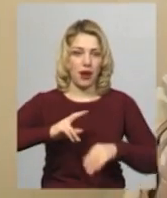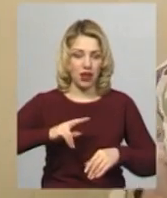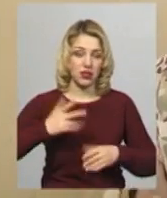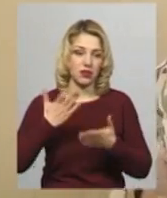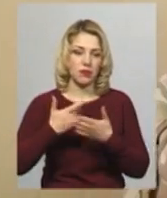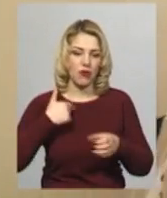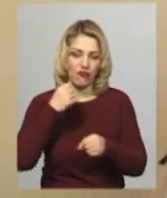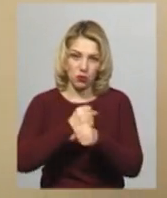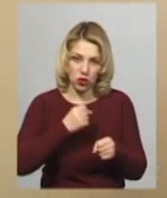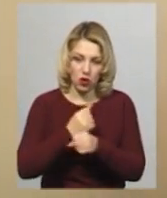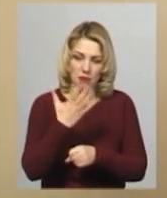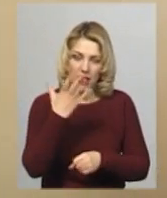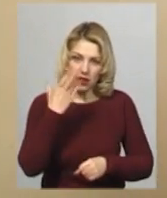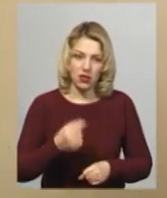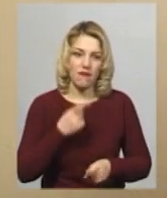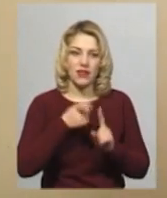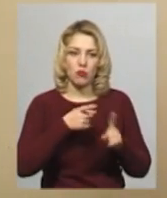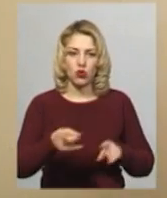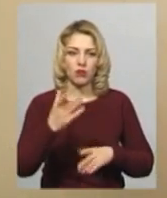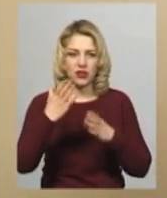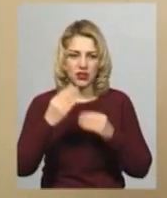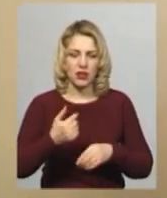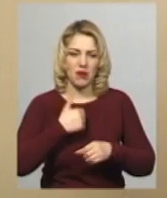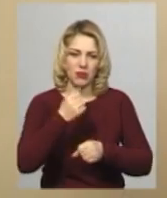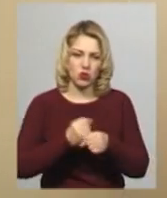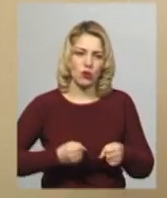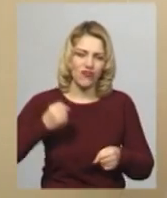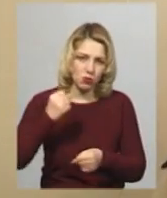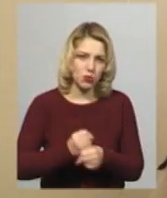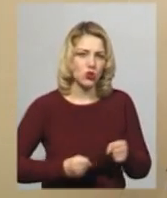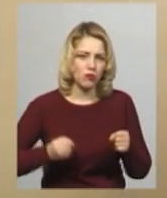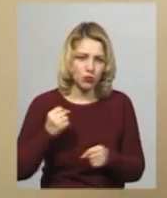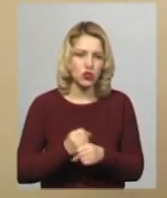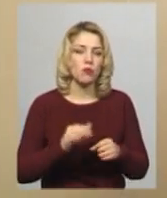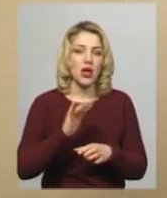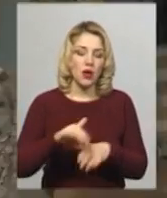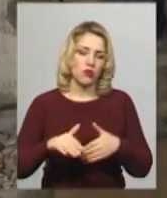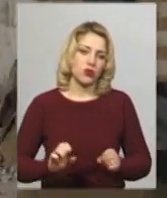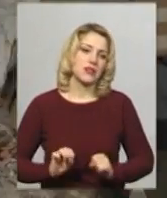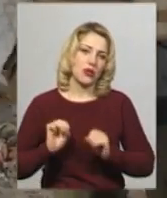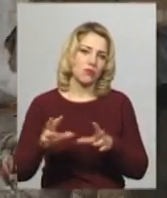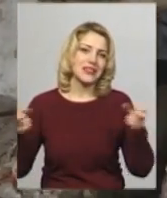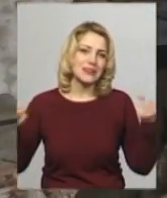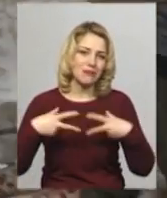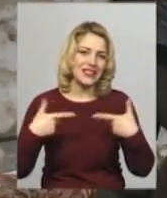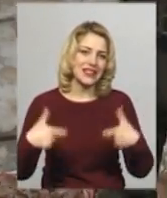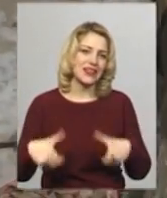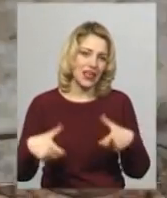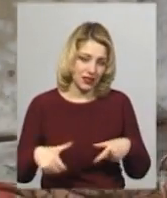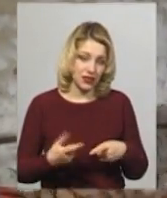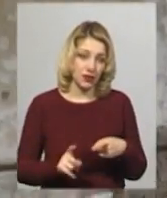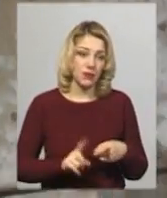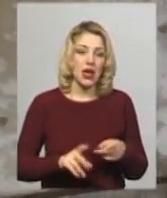відпрацювання, 5 днів, і протягом цих 5 днів ми це відпрацьовуємо, відпрацьовуємо, відточуємо і в кінці здаємо тест тест. За словами інструктора сил